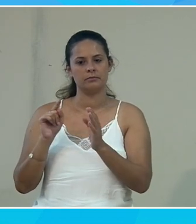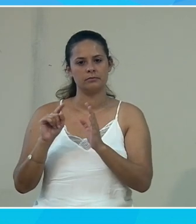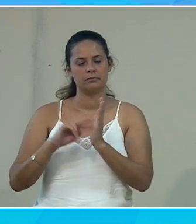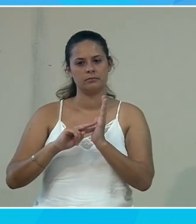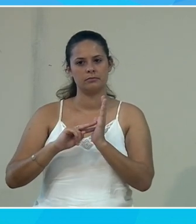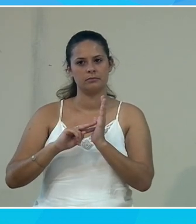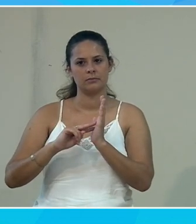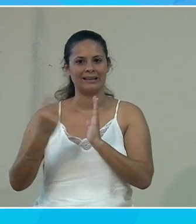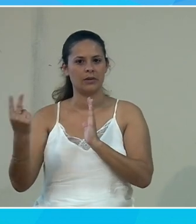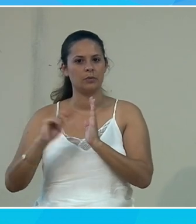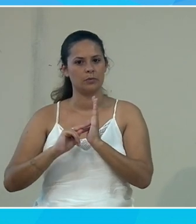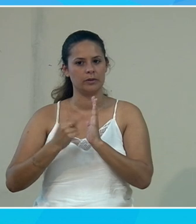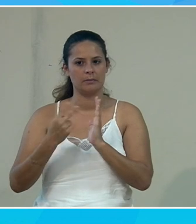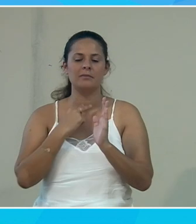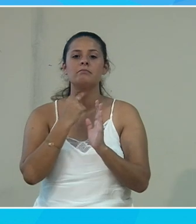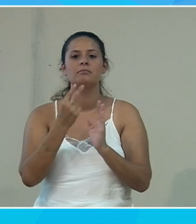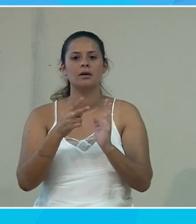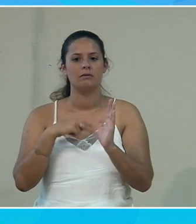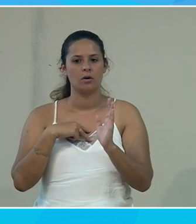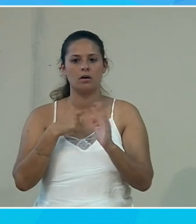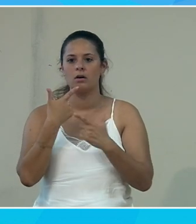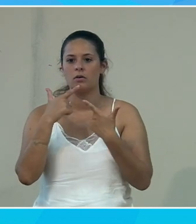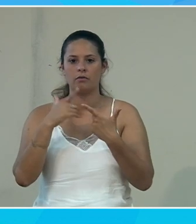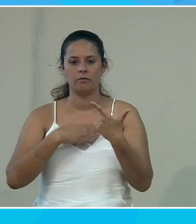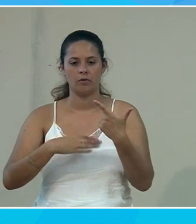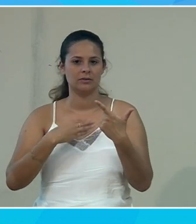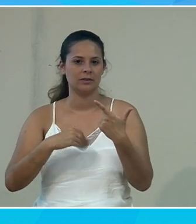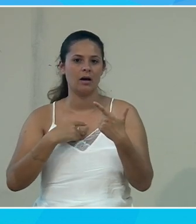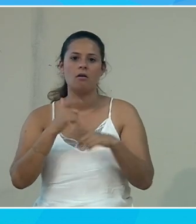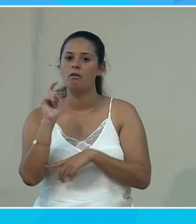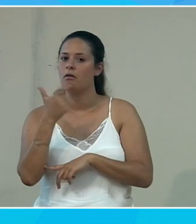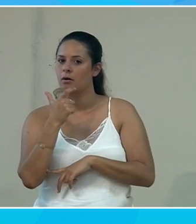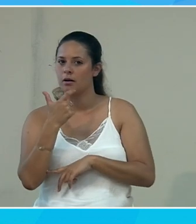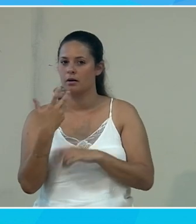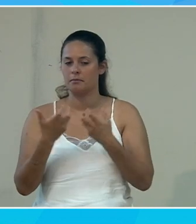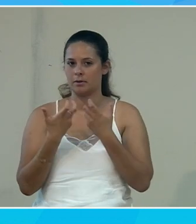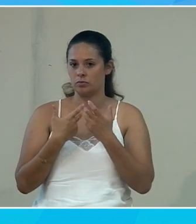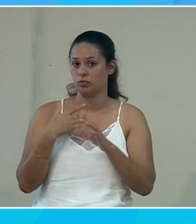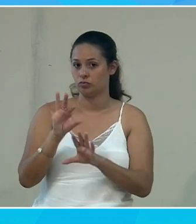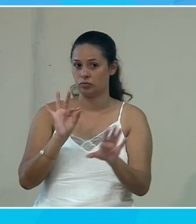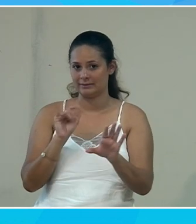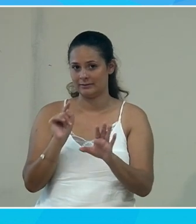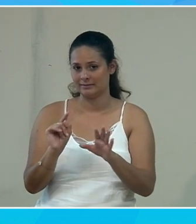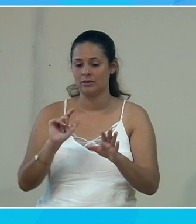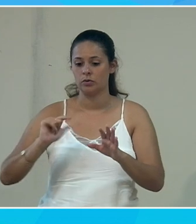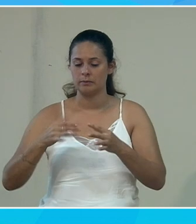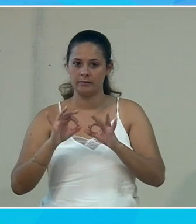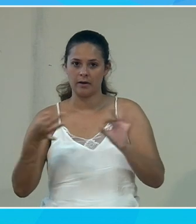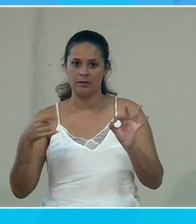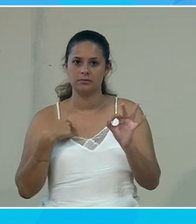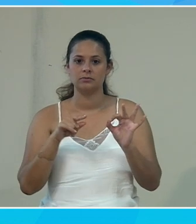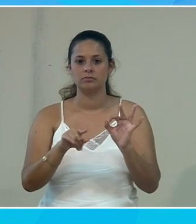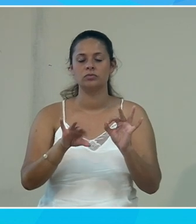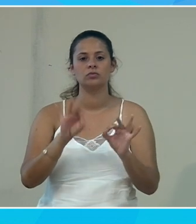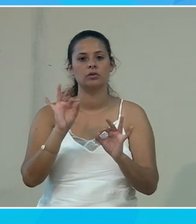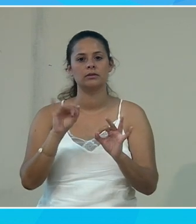transférer, enfin, traduire en fait ma langue française en anglais en l'occurrence puisque c'est ce que j'avais choisi. Je vais prendre ma deuxième phrase. Je vais